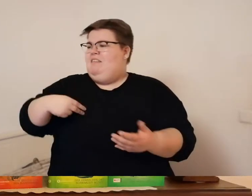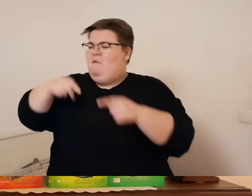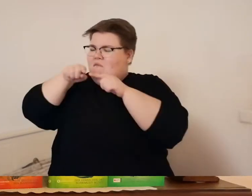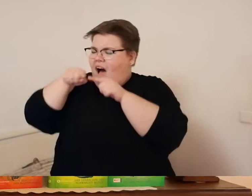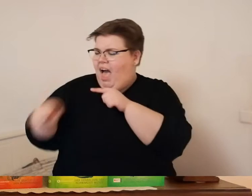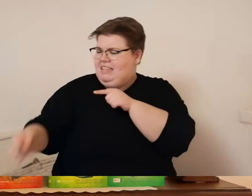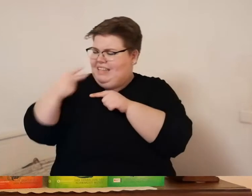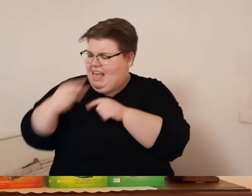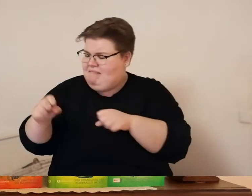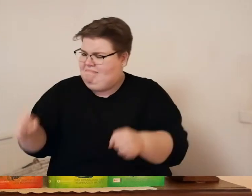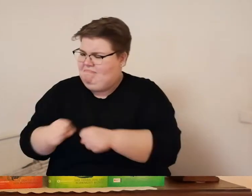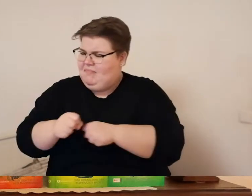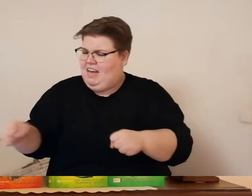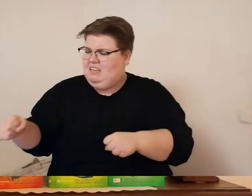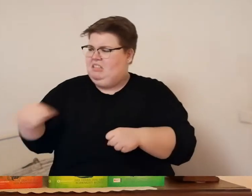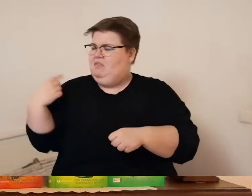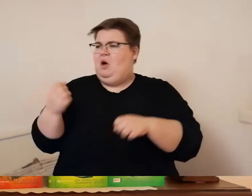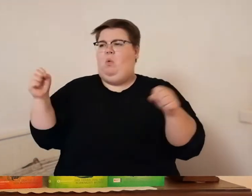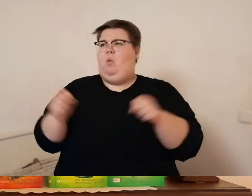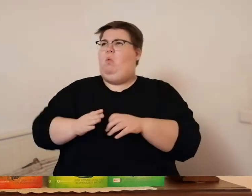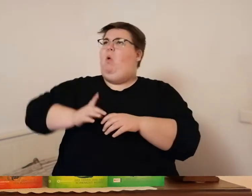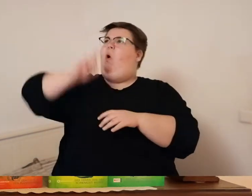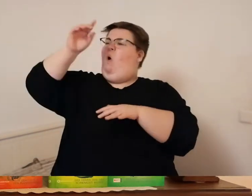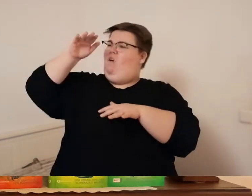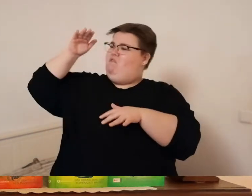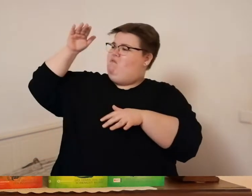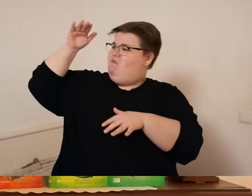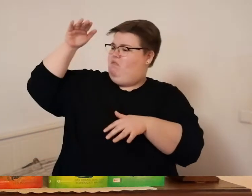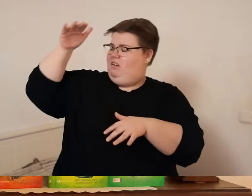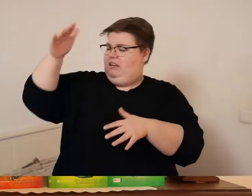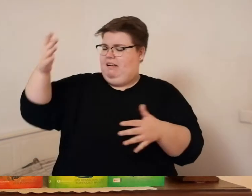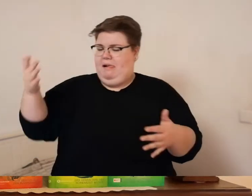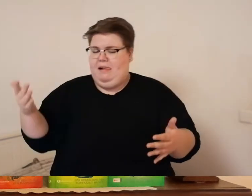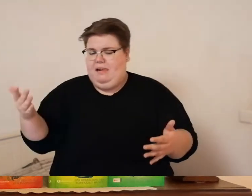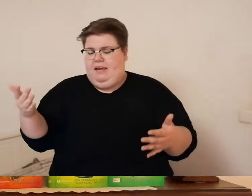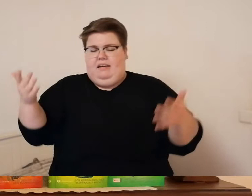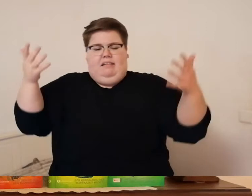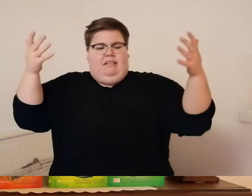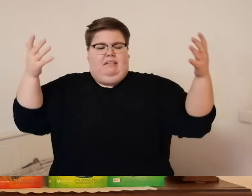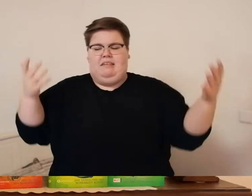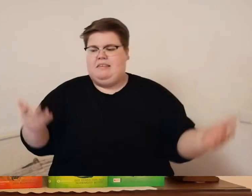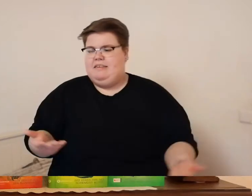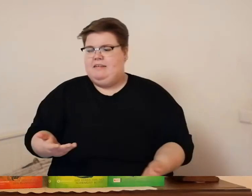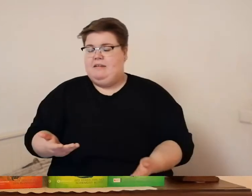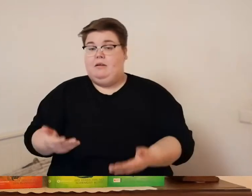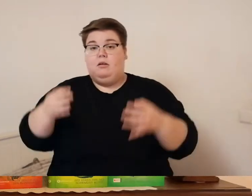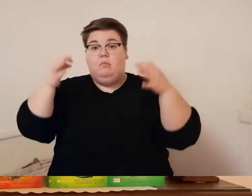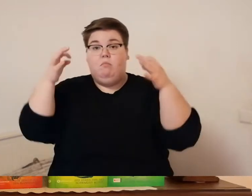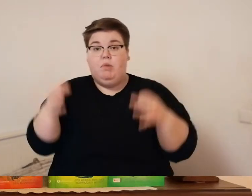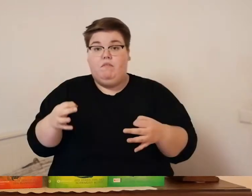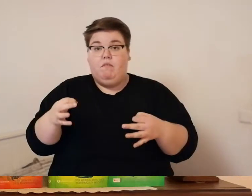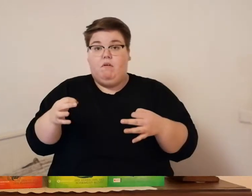kinder schwiegen bedrückt während sie weiter die hänge nach ihrem freund absuchten auf einmal ertönte über ihnen ein